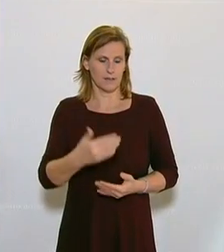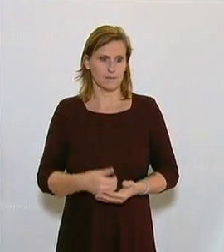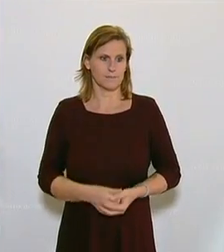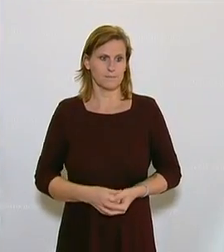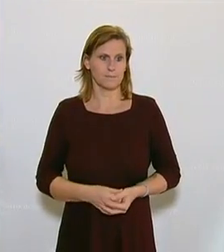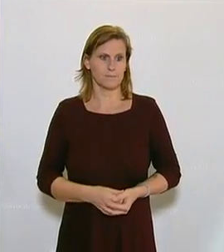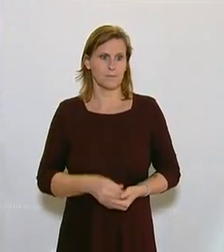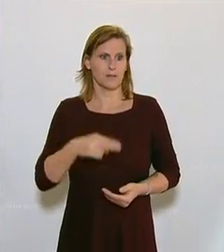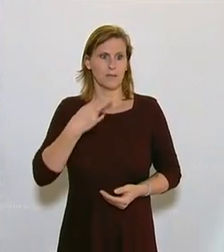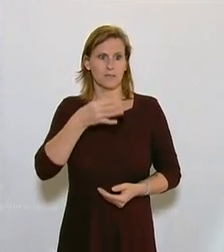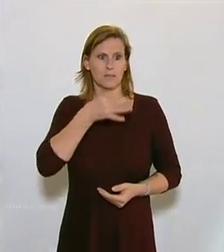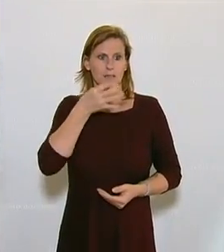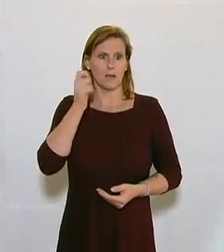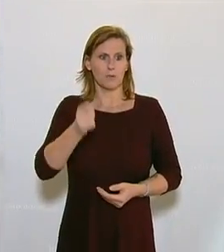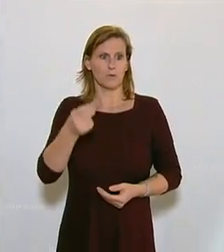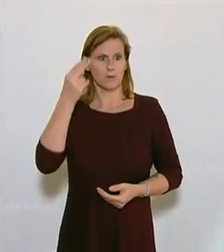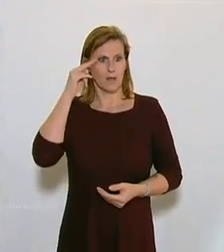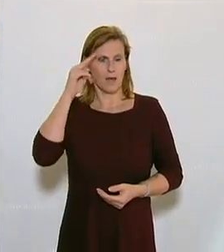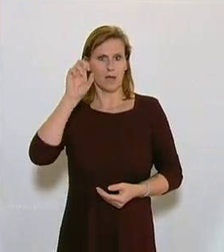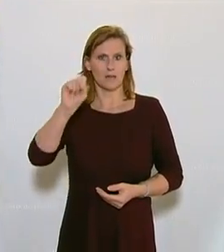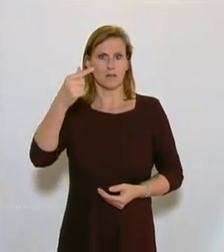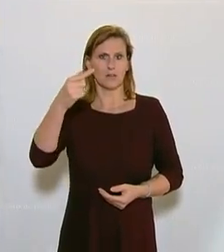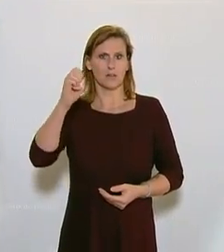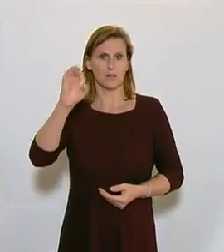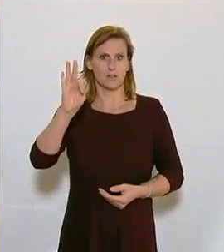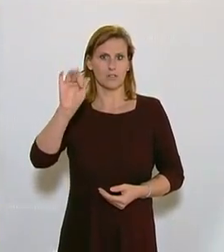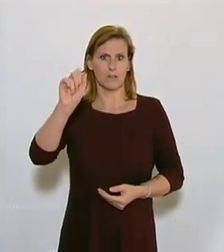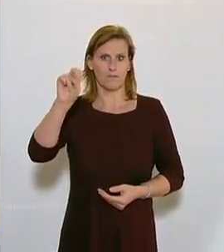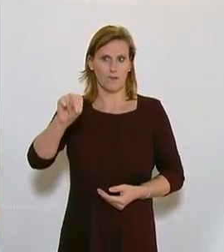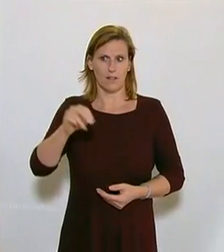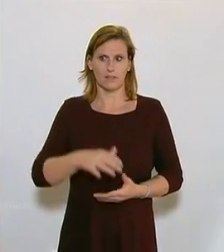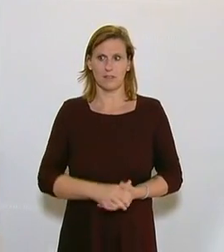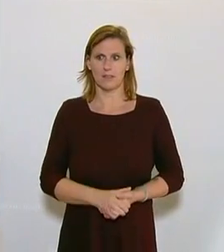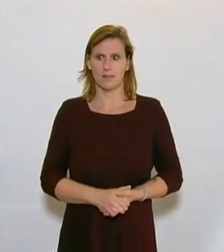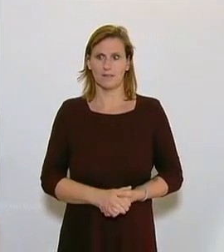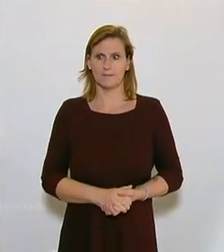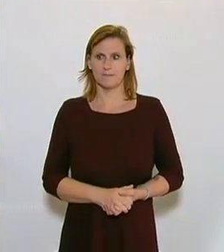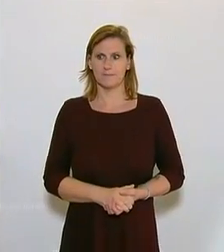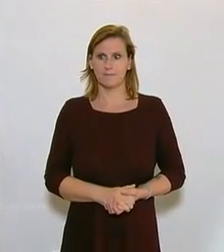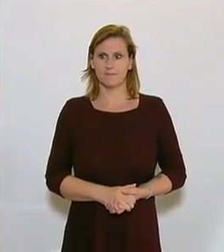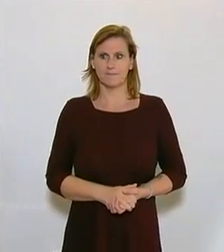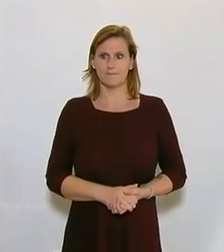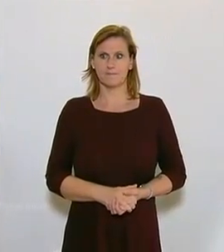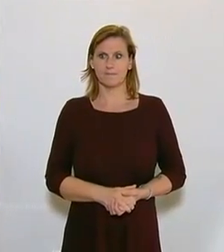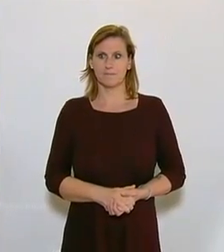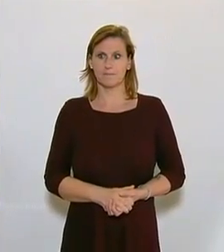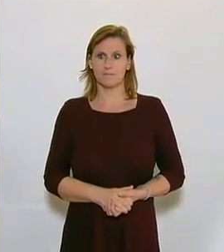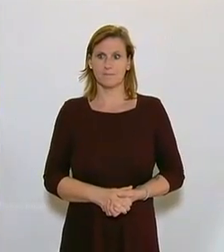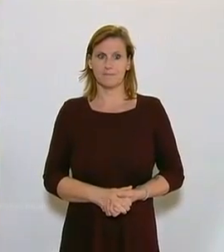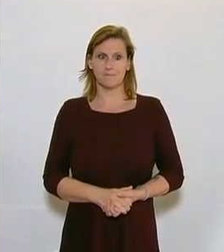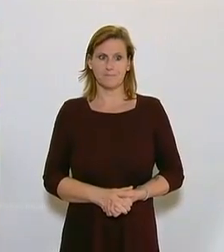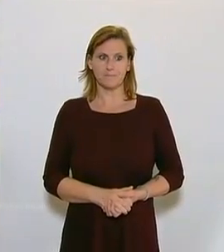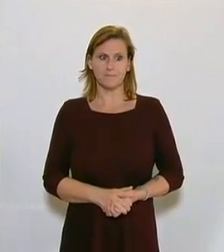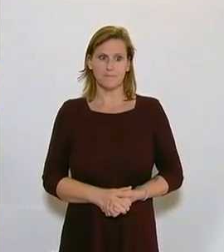Einen schönen Nachmittag, meine Damen und Herren, willkommen zur Live-Übertragung aus dem Nationalrat in OF3. Wir sind mitten im ersten Tagesordnungspunkt